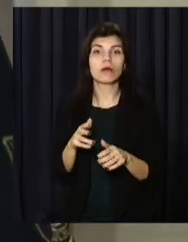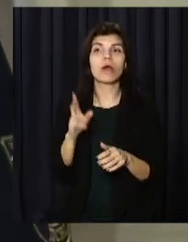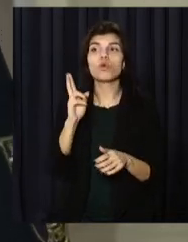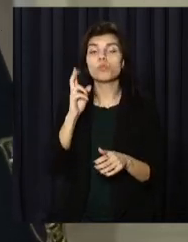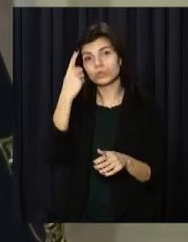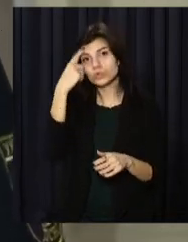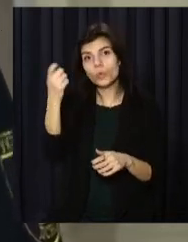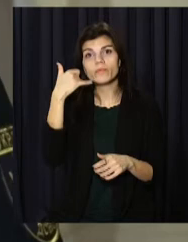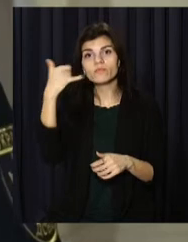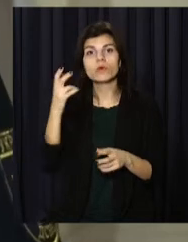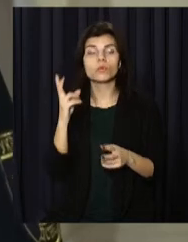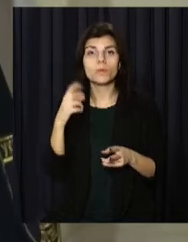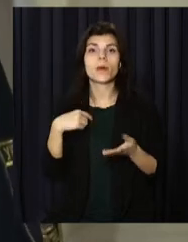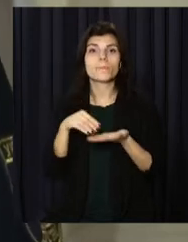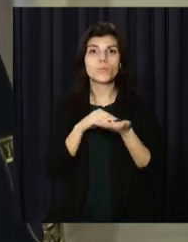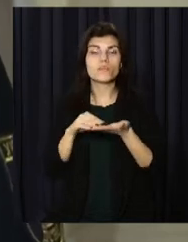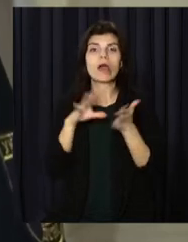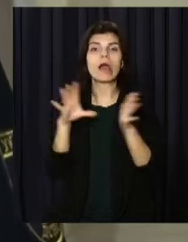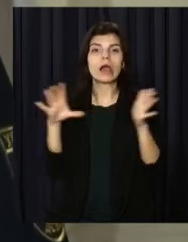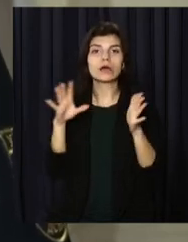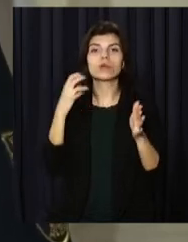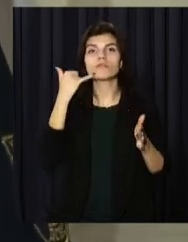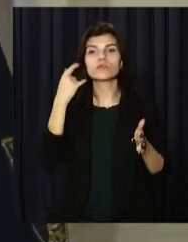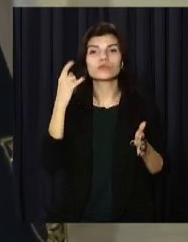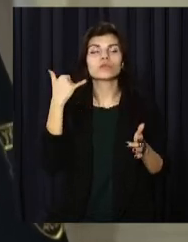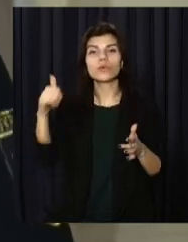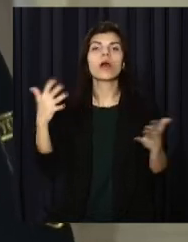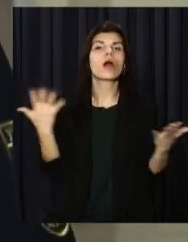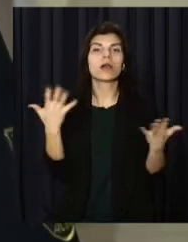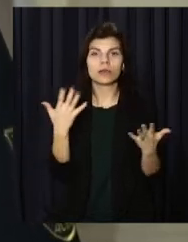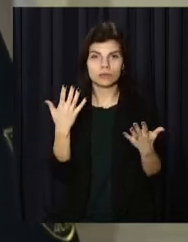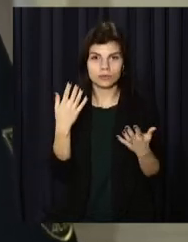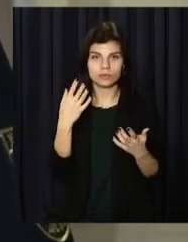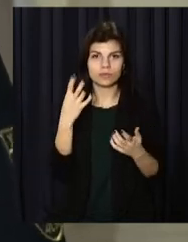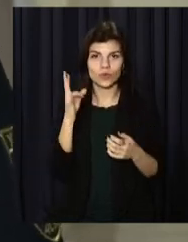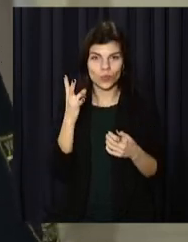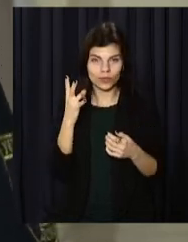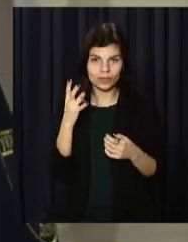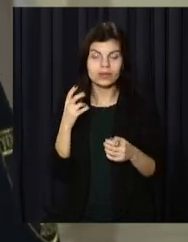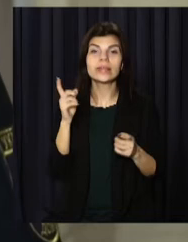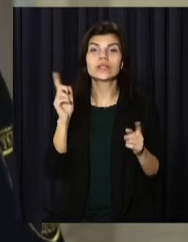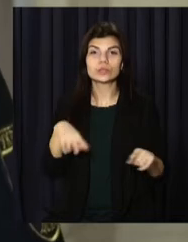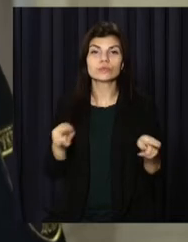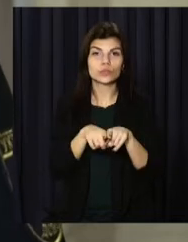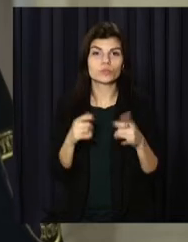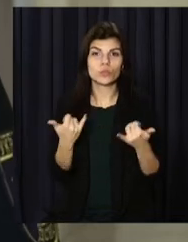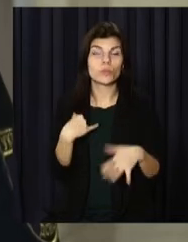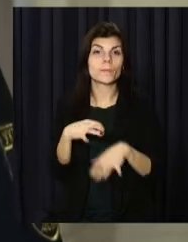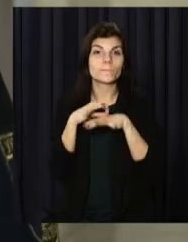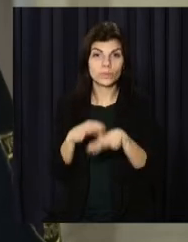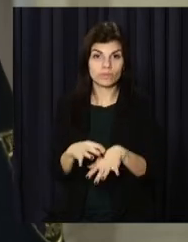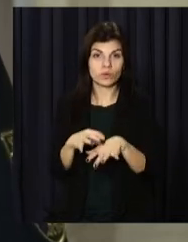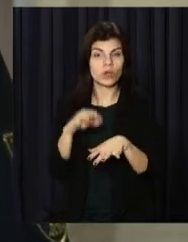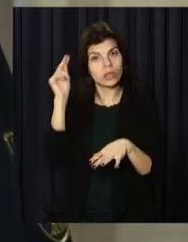повідомляти, повторюємо екстрені номери, з якими потрібно телефонувати та якому випадку. А також ми сьогодні проводимо